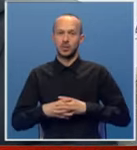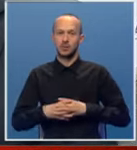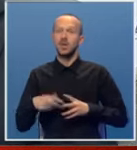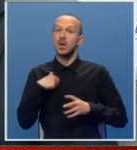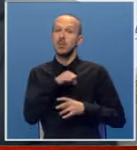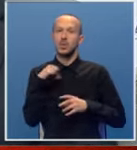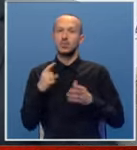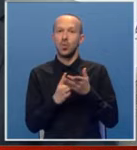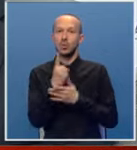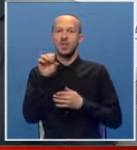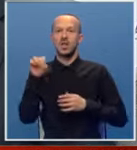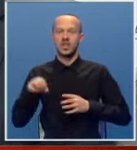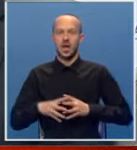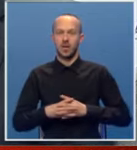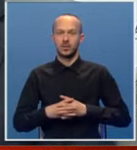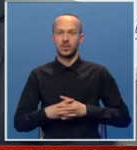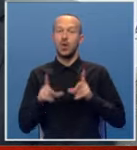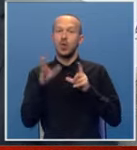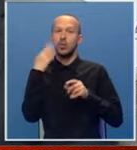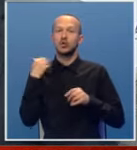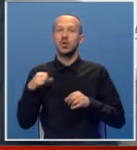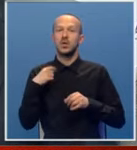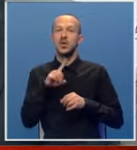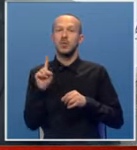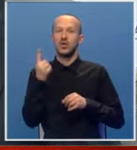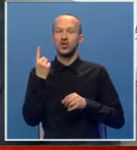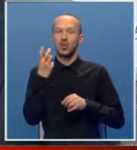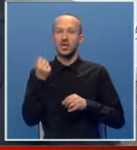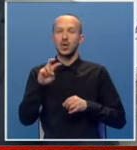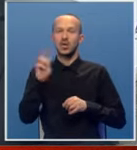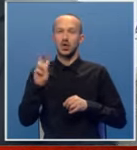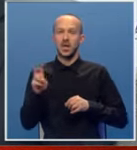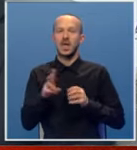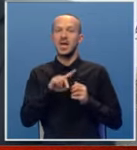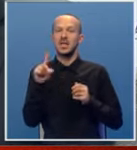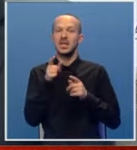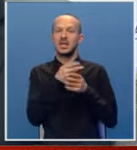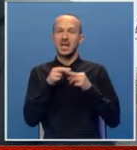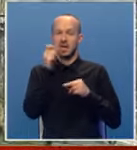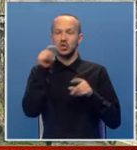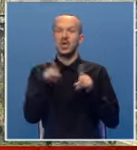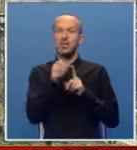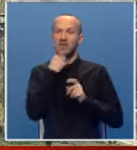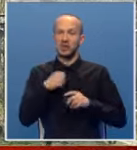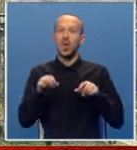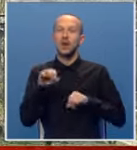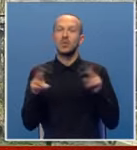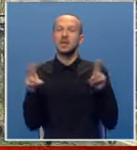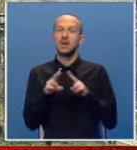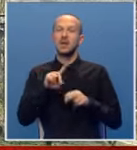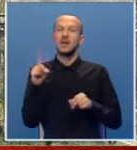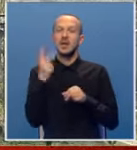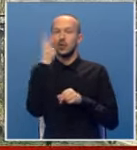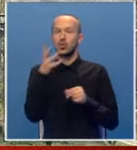mi smo uspjeli da u prošloj godini ne povećavamo cijene električne energije ni za građa, ni za privredu. Kako bi smanjila